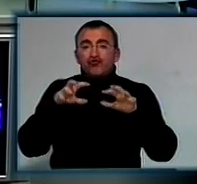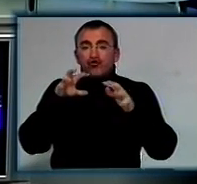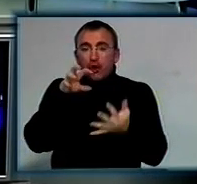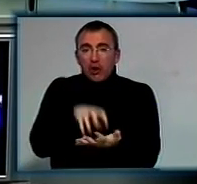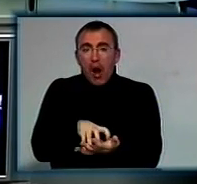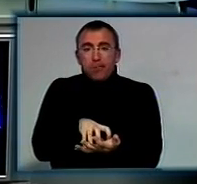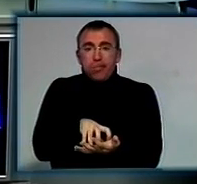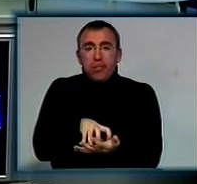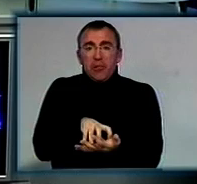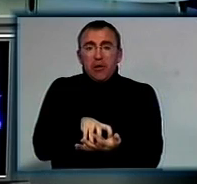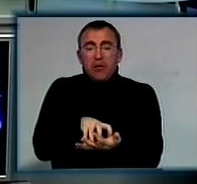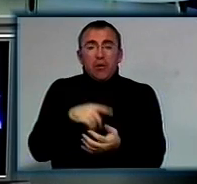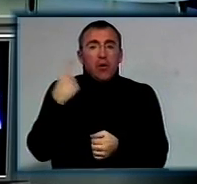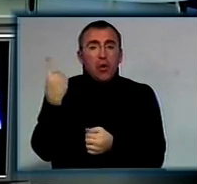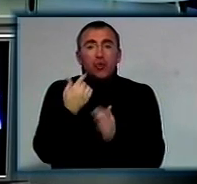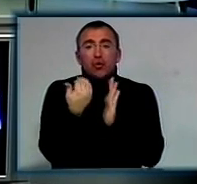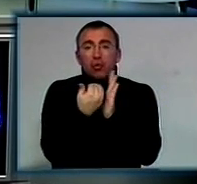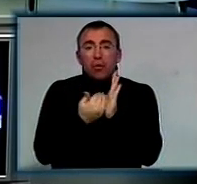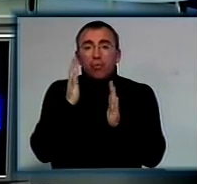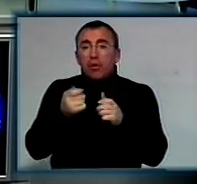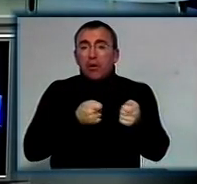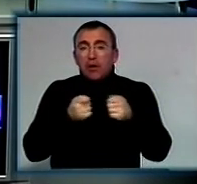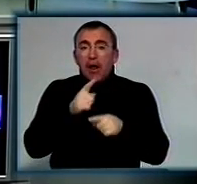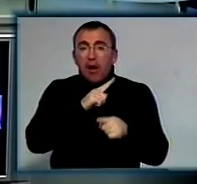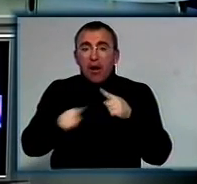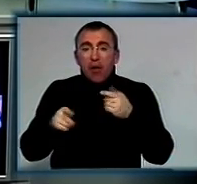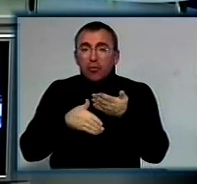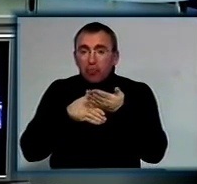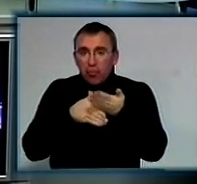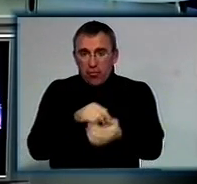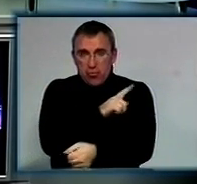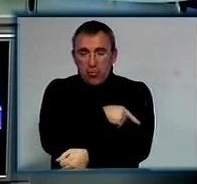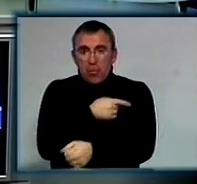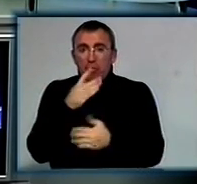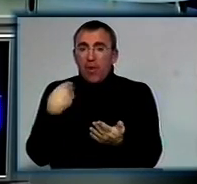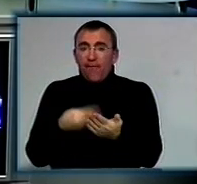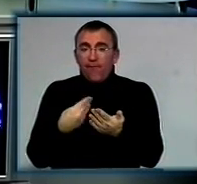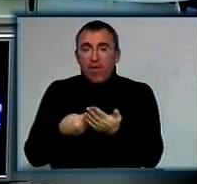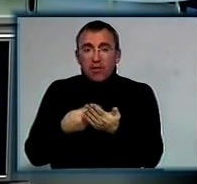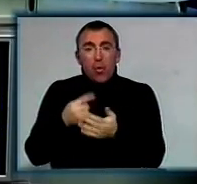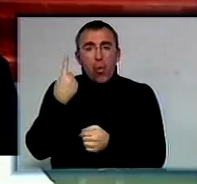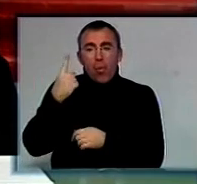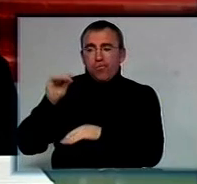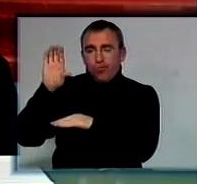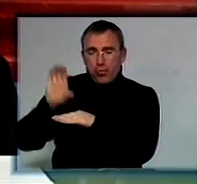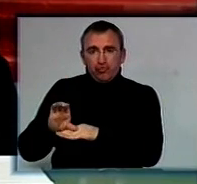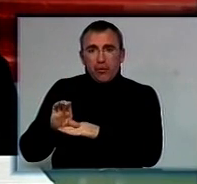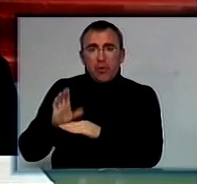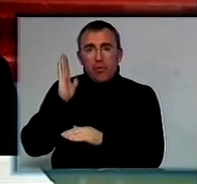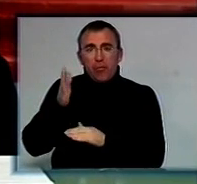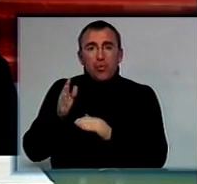з єдиної структури, де керуватися екстрена медична допомога, буде фінансування з одного бюджету, буде